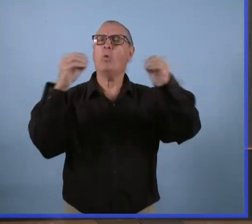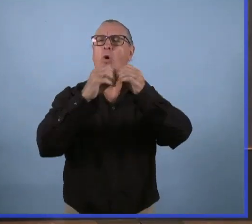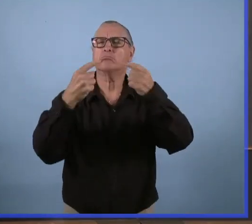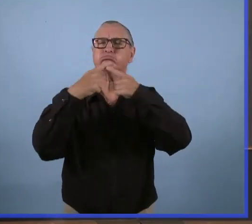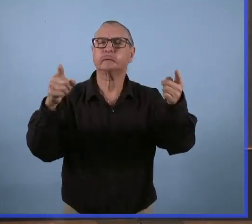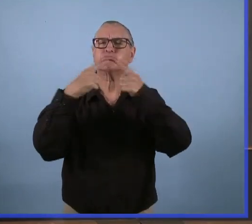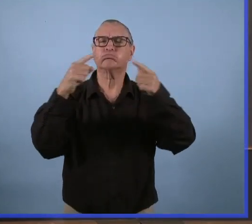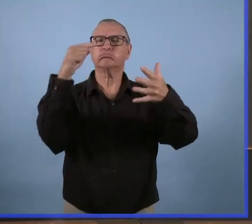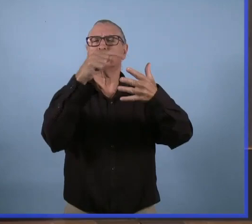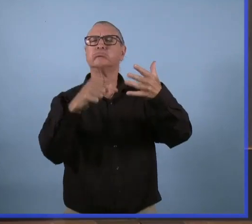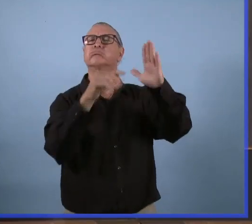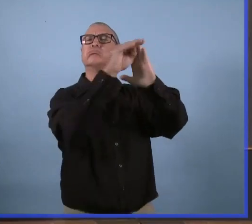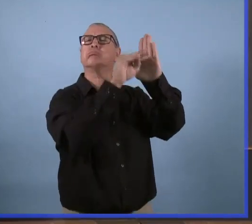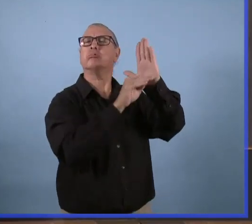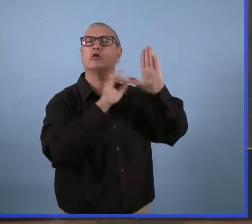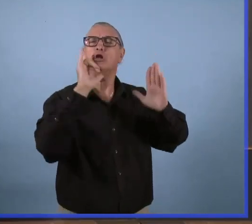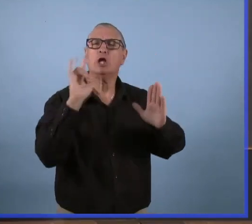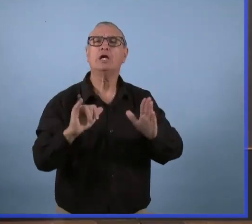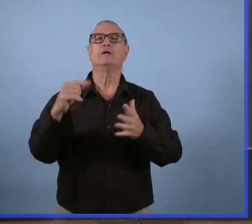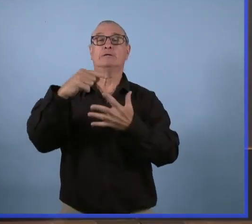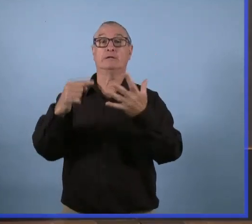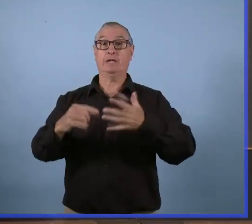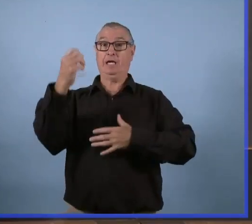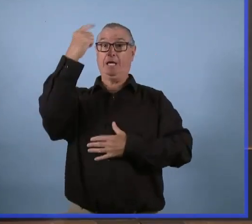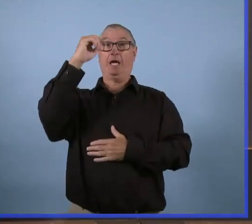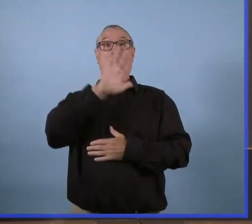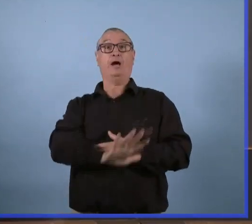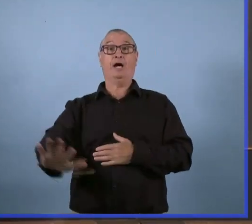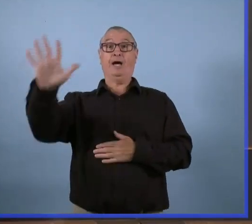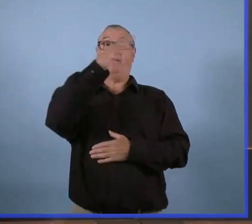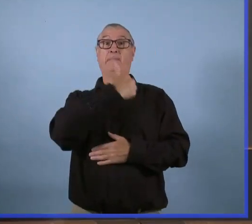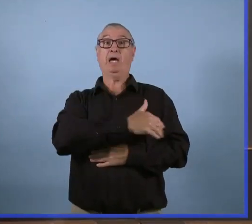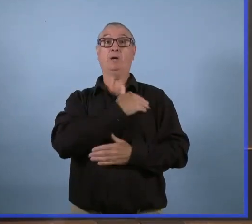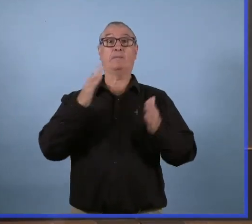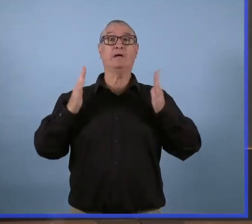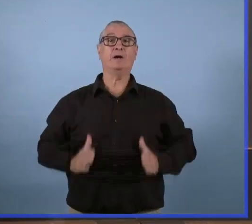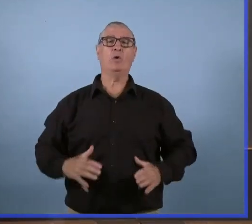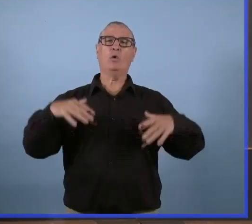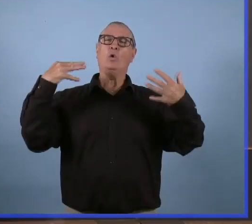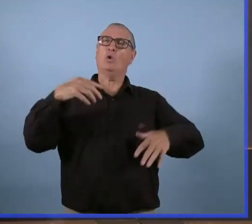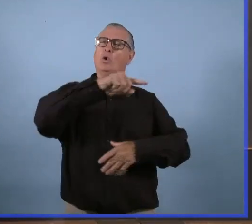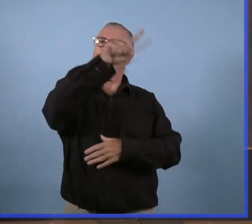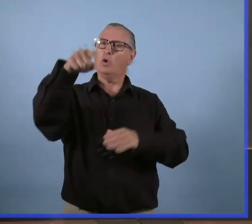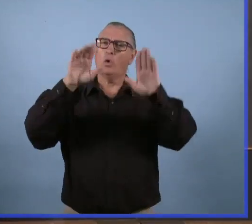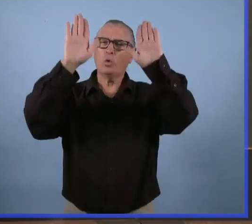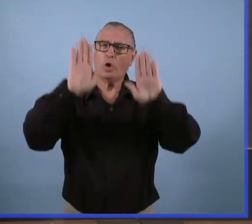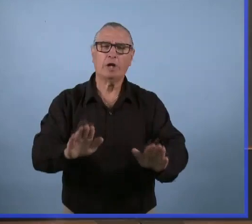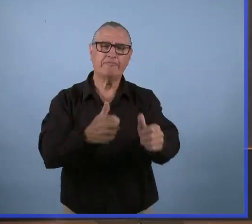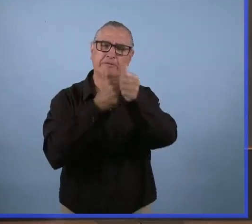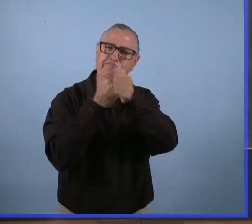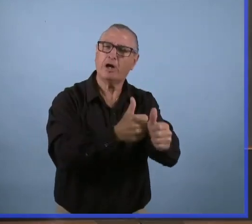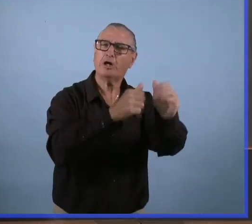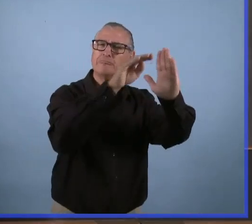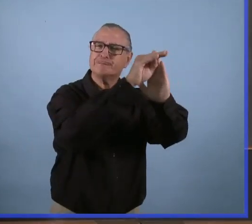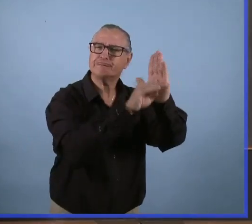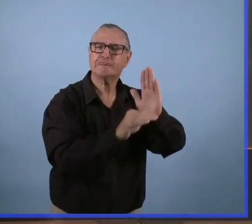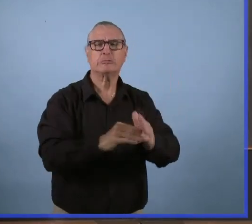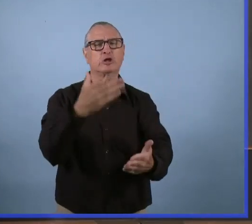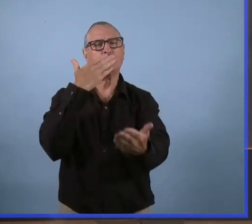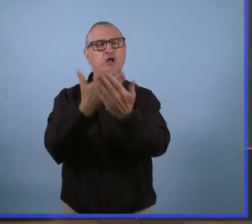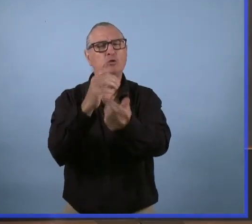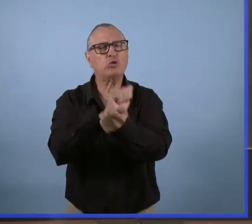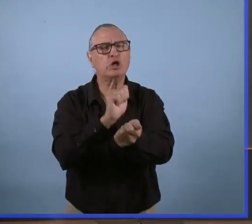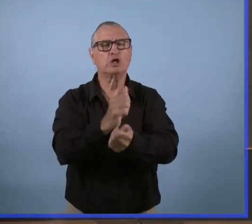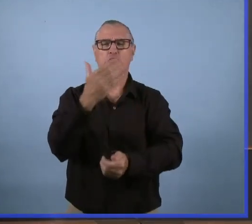de réduire la pression sur certaines garderies. Les Manitobains ont travaillé très dur pour respecter les ordres de santé publique. Les parents ont